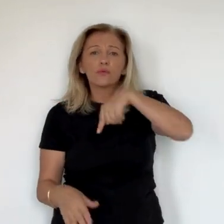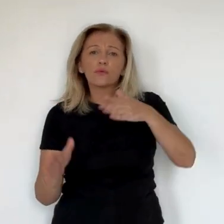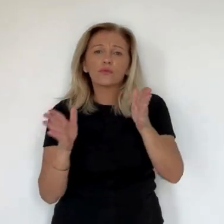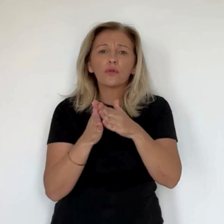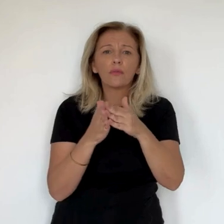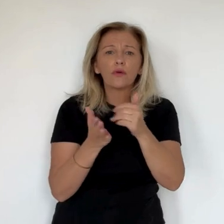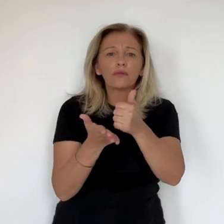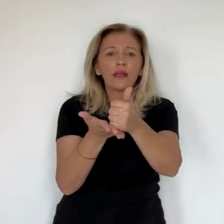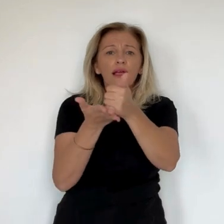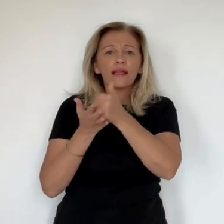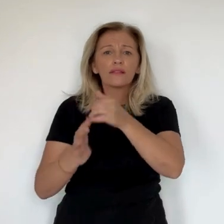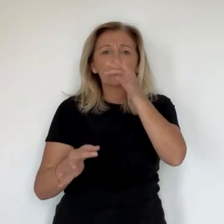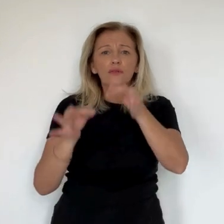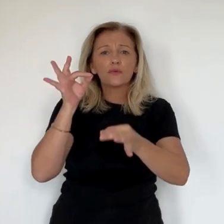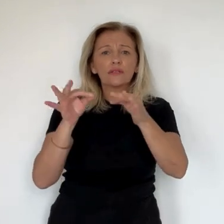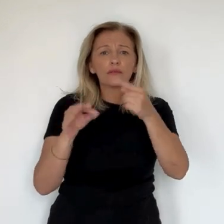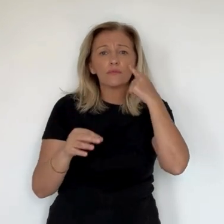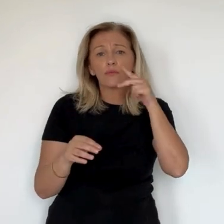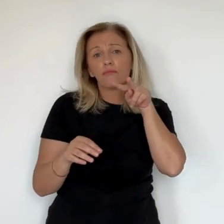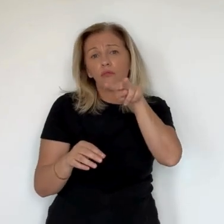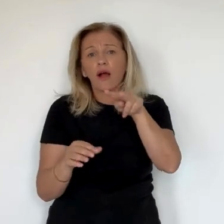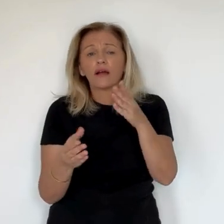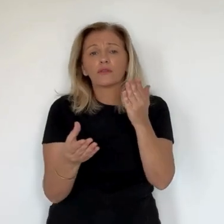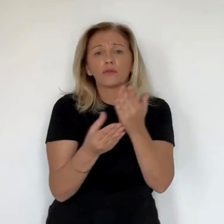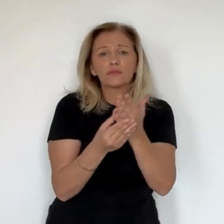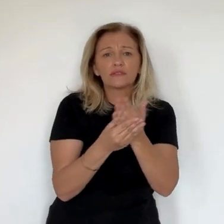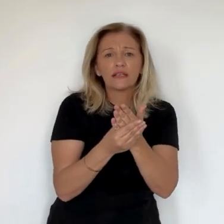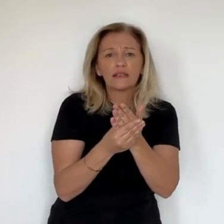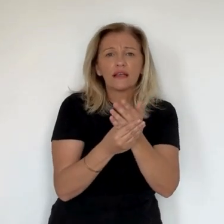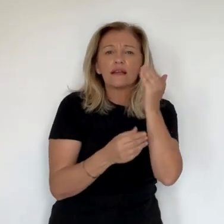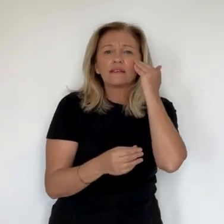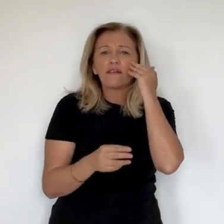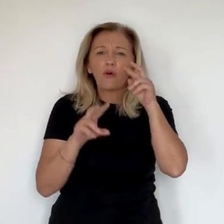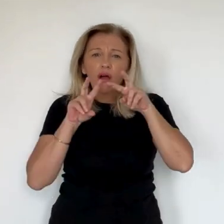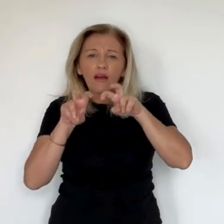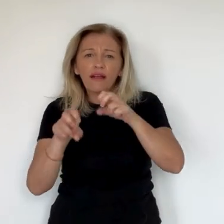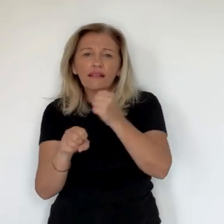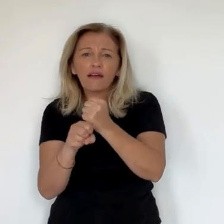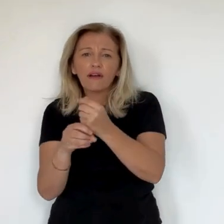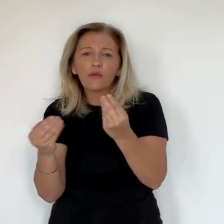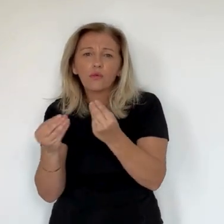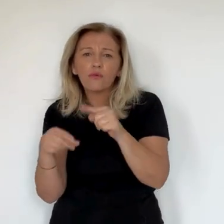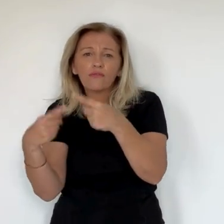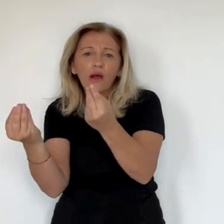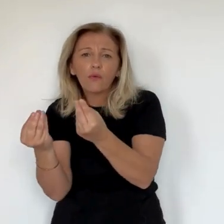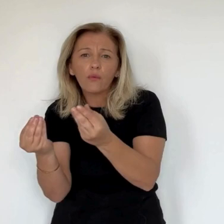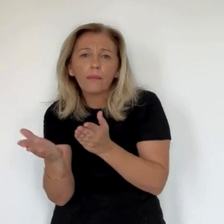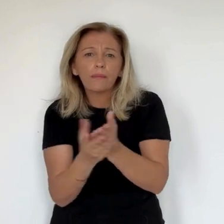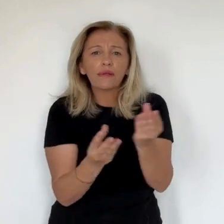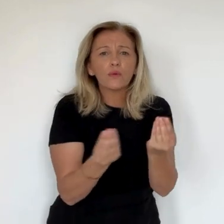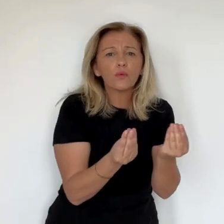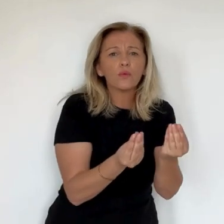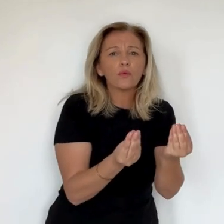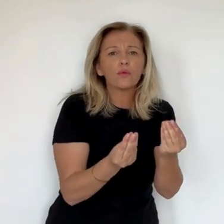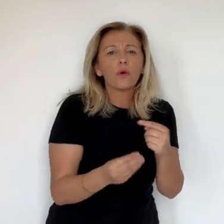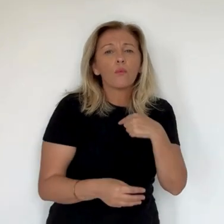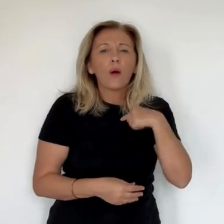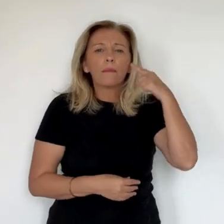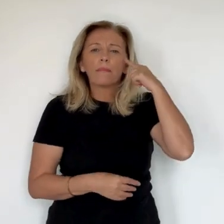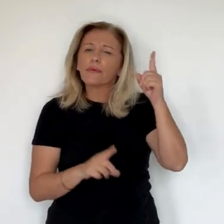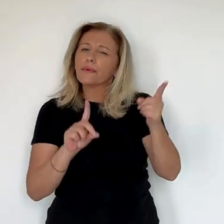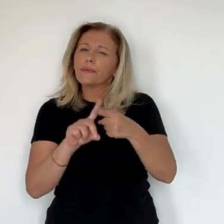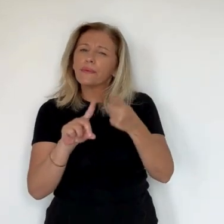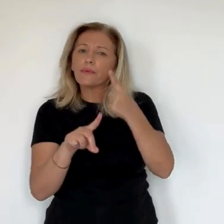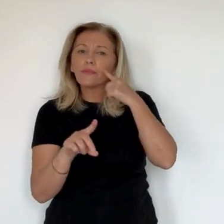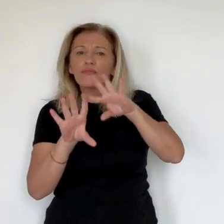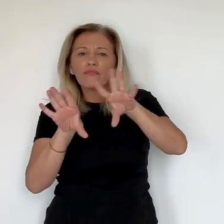les investigations qui seront menées pour voir vers quelles pistes on s'oriente. Je crois que la moindre des choses, c'est que